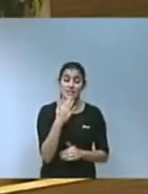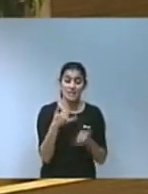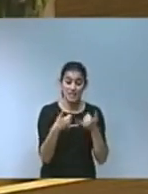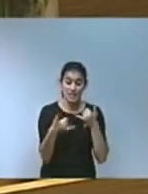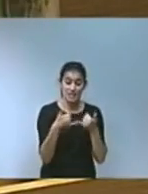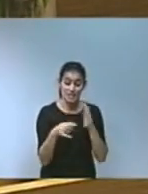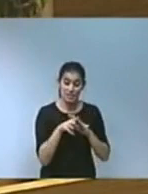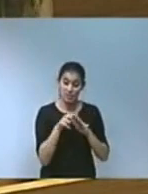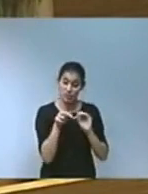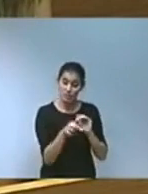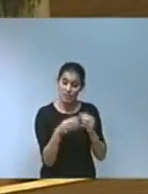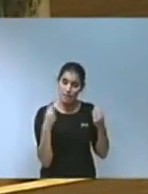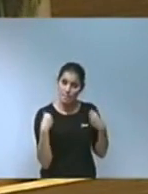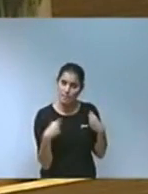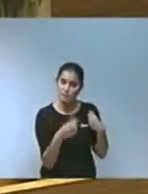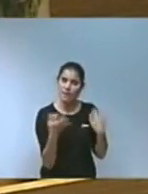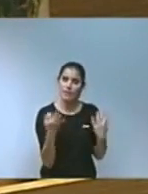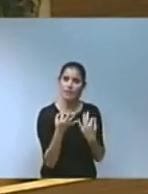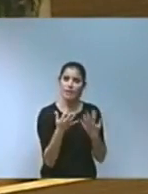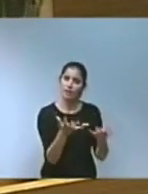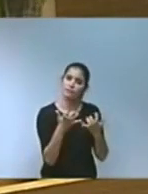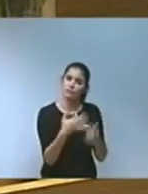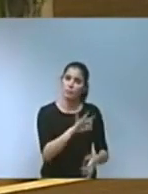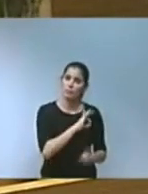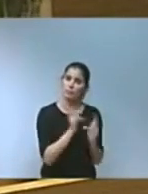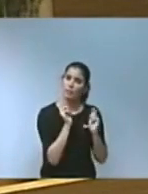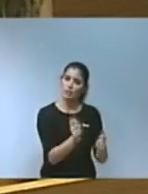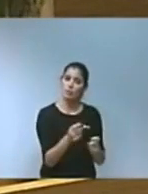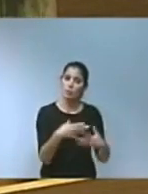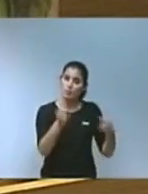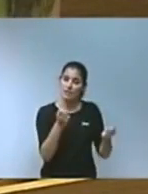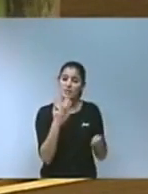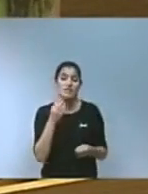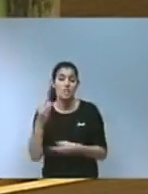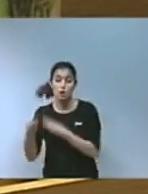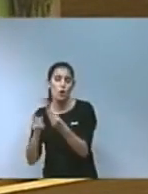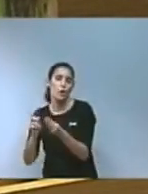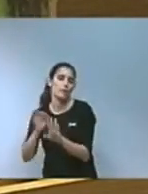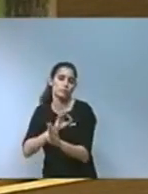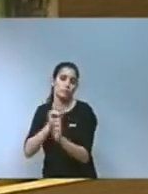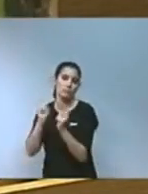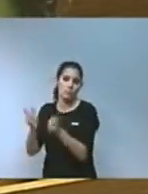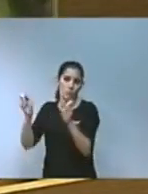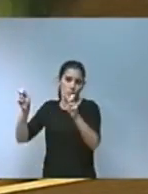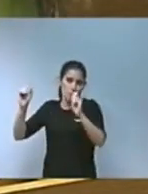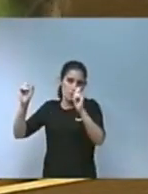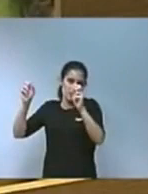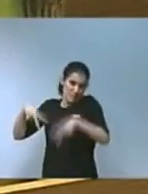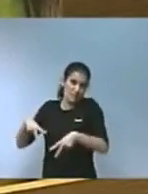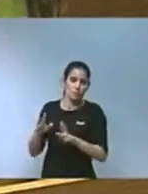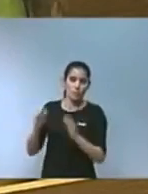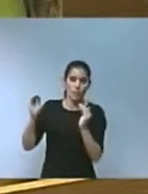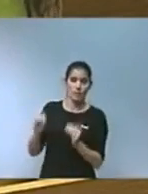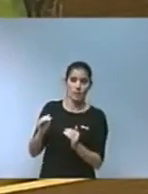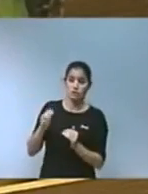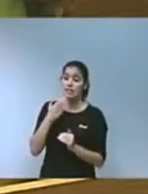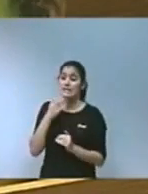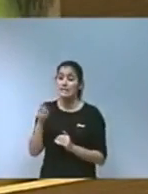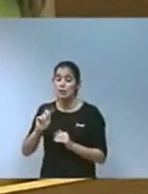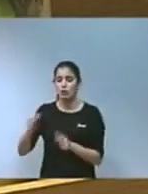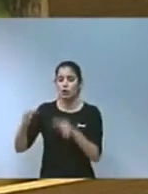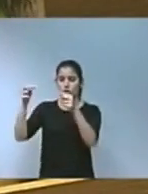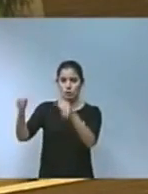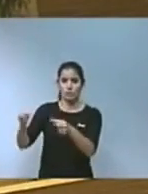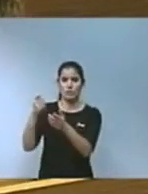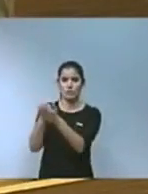tinga majors estímuls que qui no ho faça i qui no ho faça pagui les conseqüències de